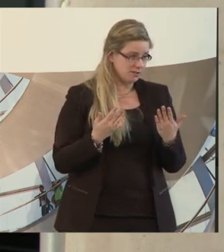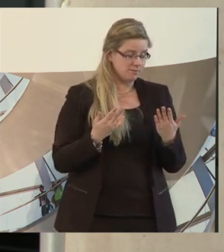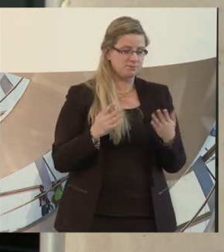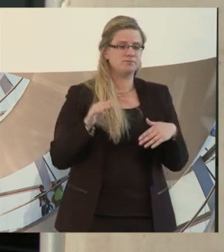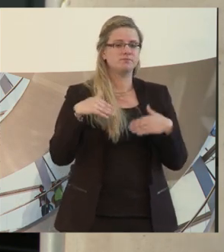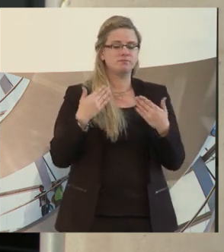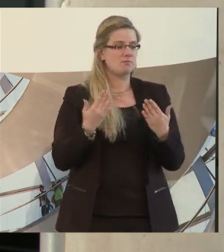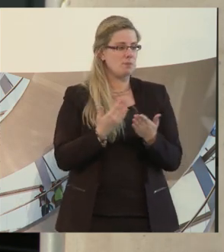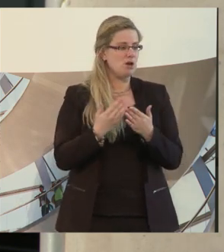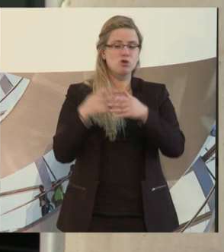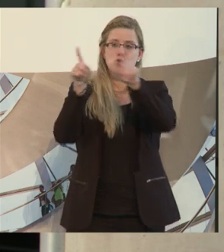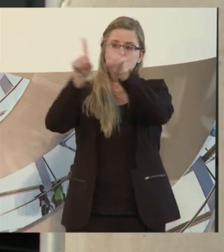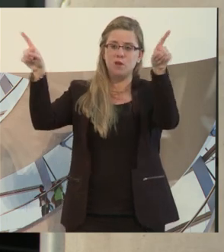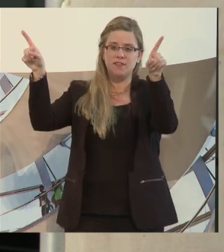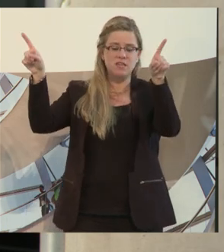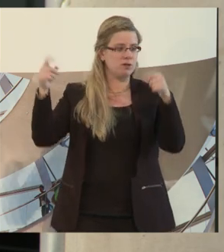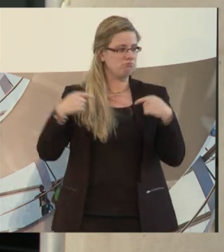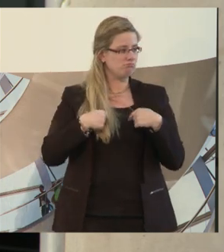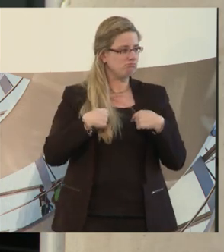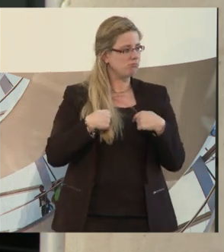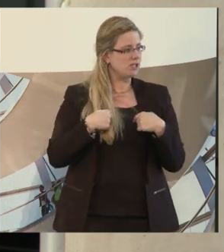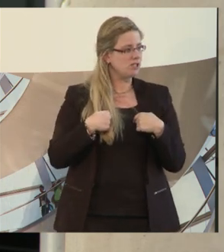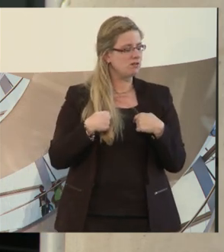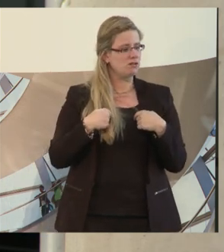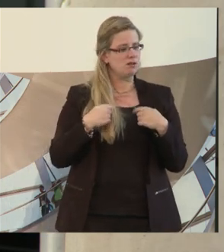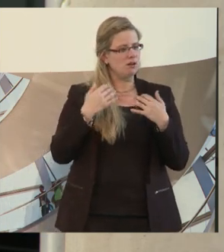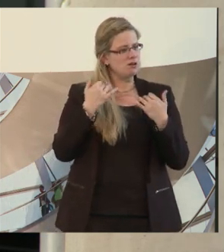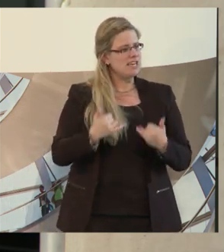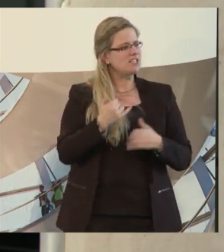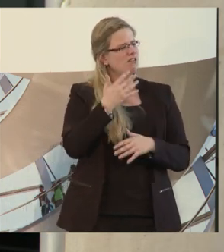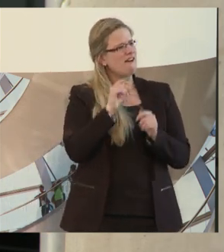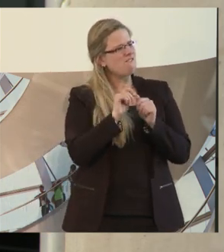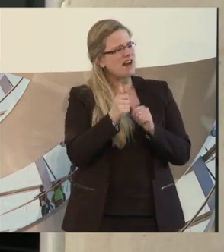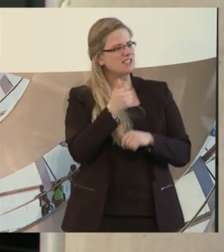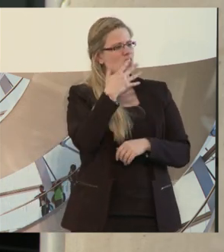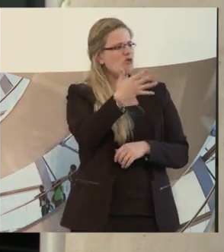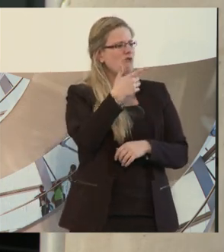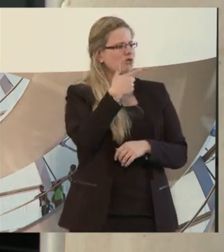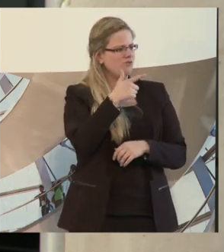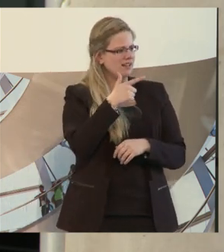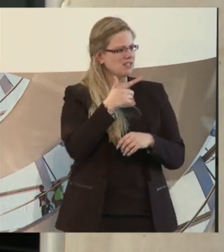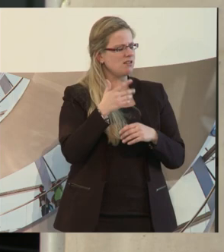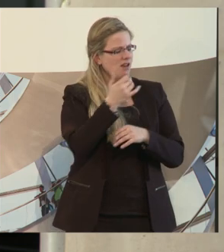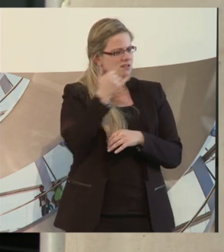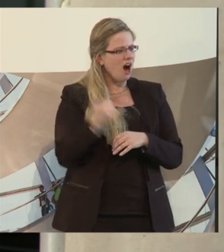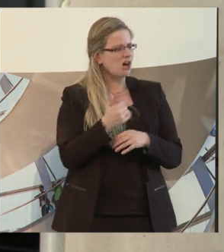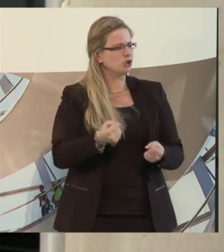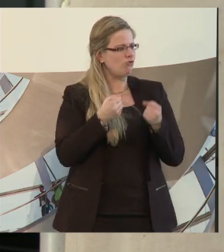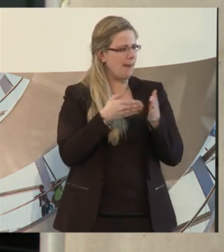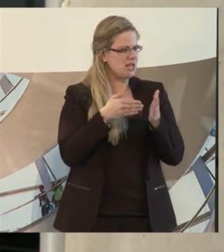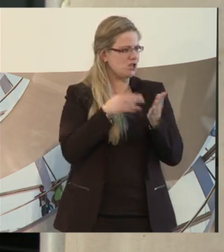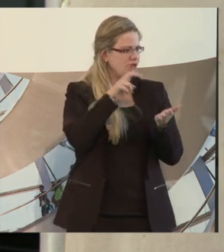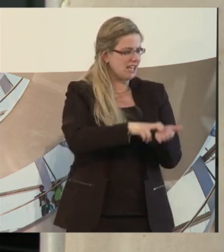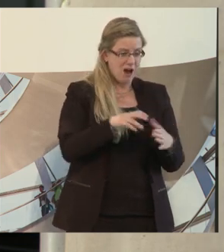aber so Menschen wie mich, mich hat man ja groß werden lassen, ich bin jetzt fast 25 Jahre in der Schwerbehindertenvertretung, das war von Anfang an nicht immer leicht.